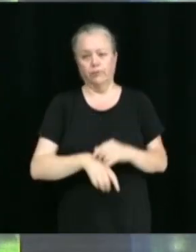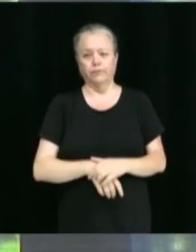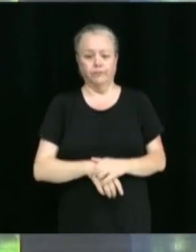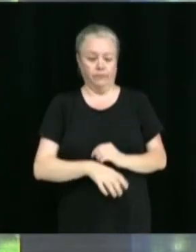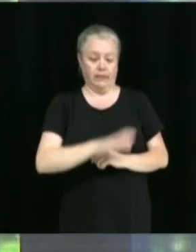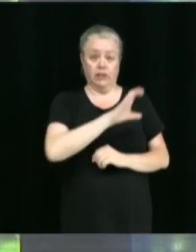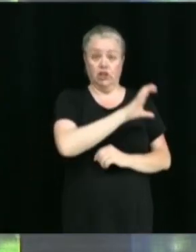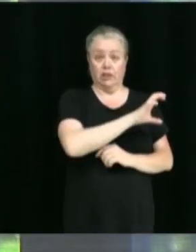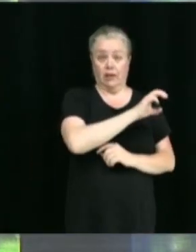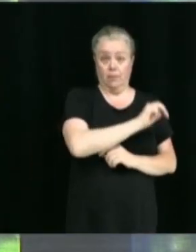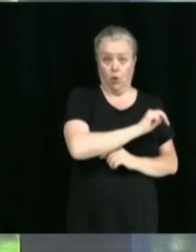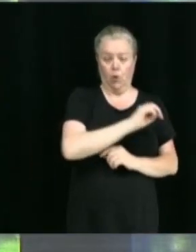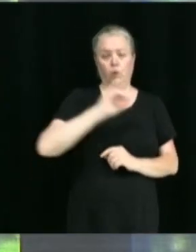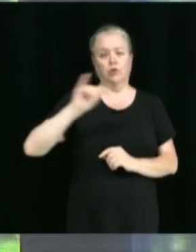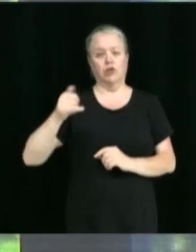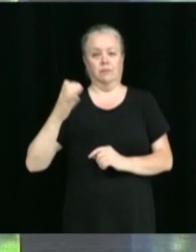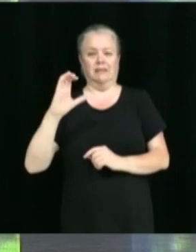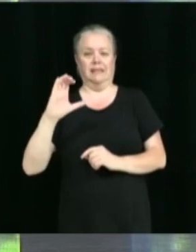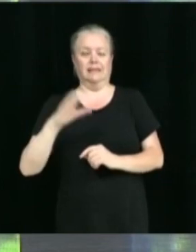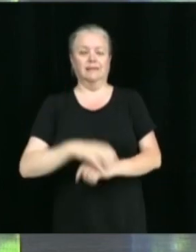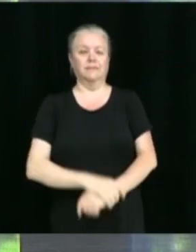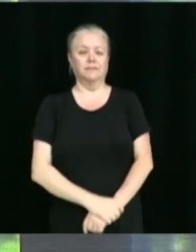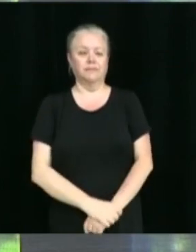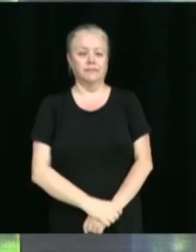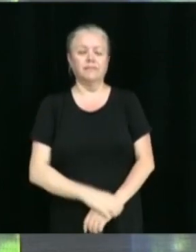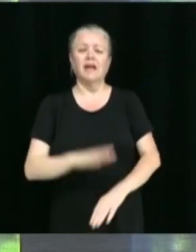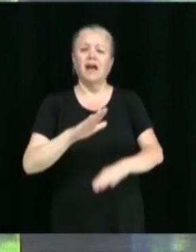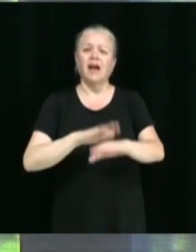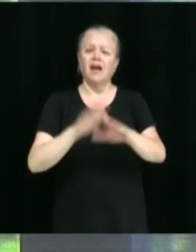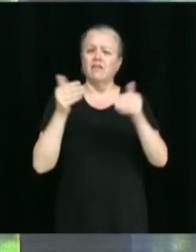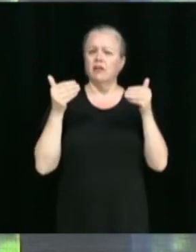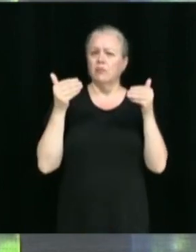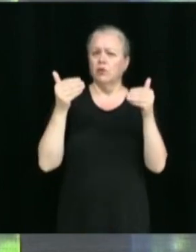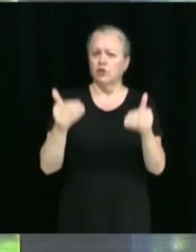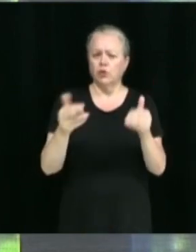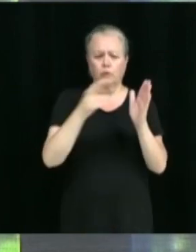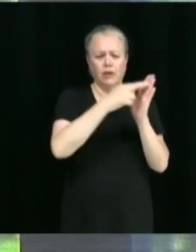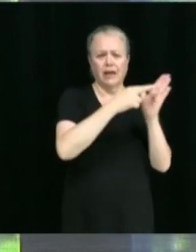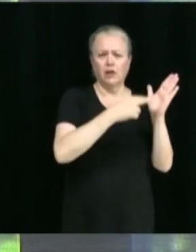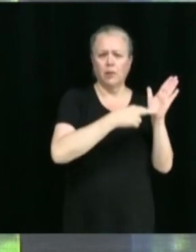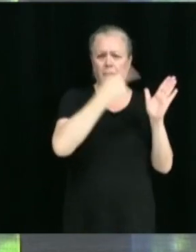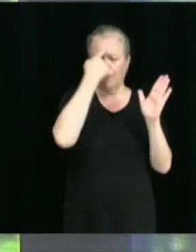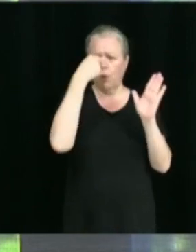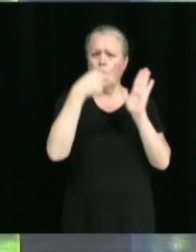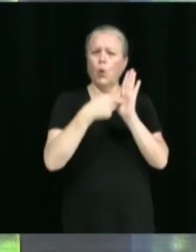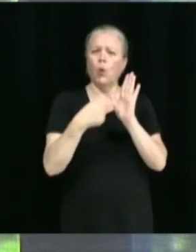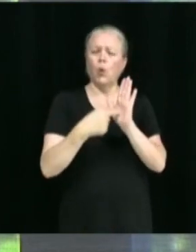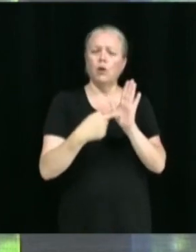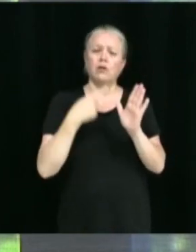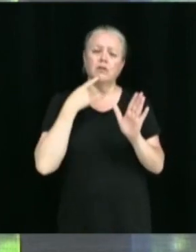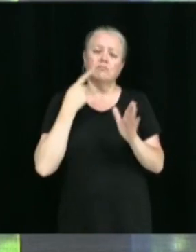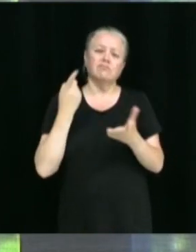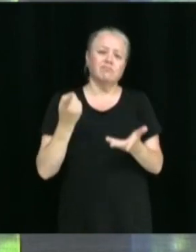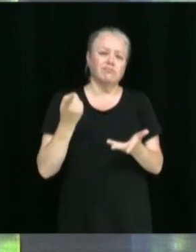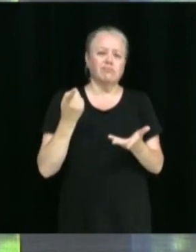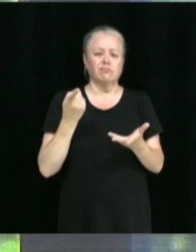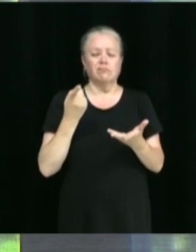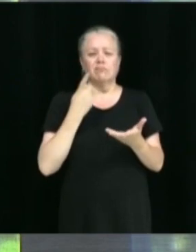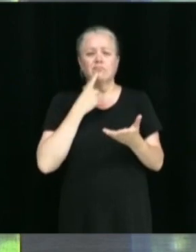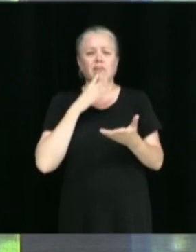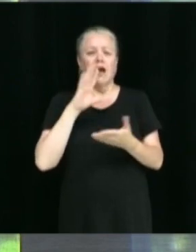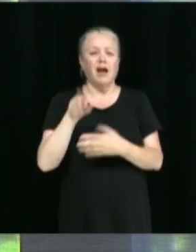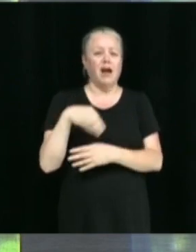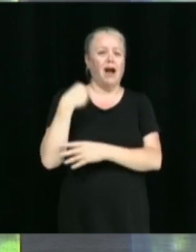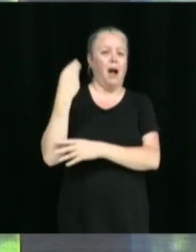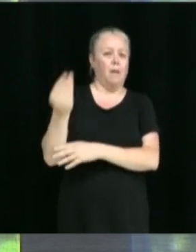Chantal Moreau, James Casey. Avis de motion à être donné d'un règlement décrétant l'imposition d'une compensation à l'égard de certains